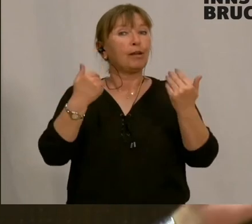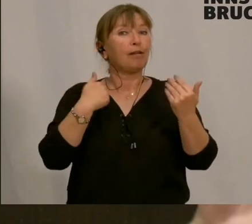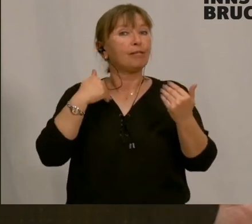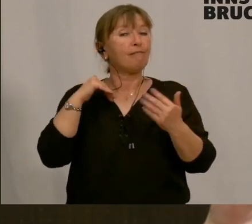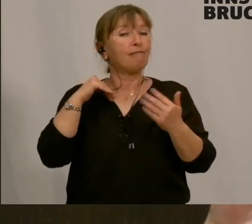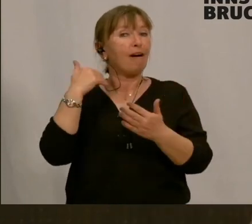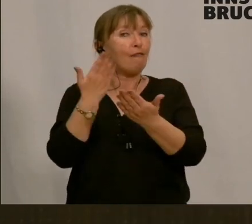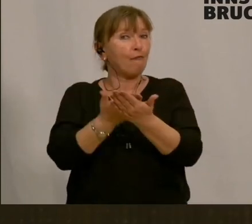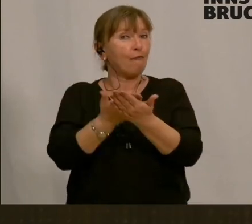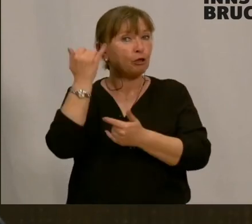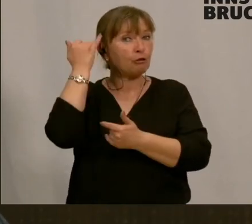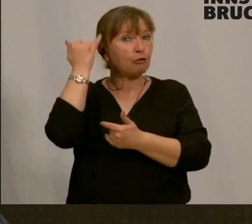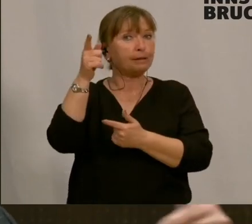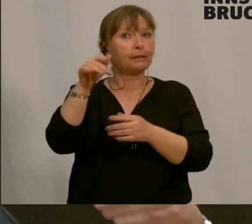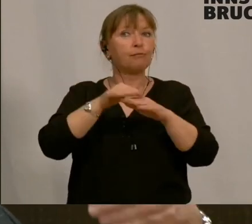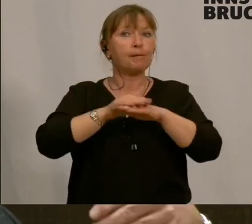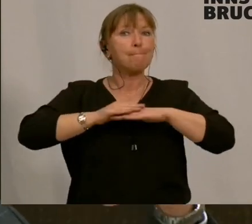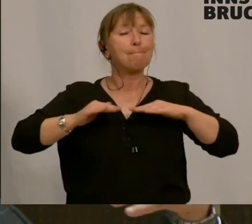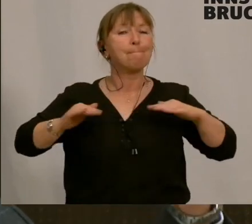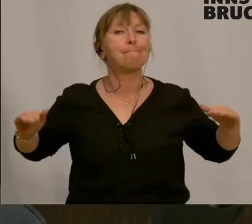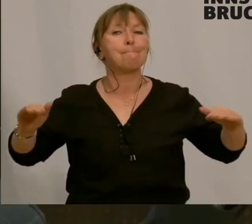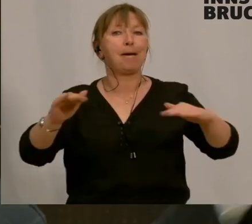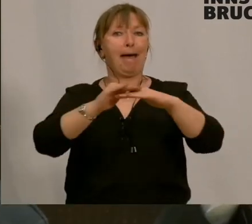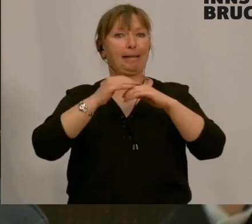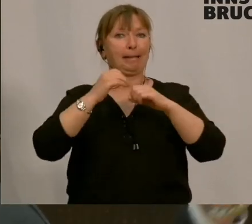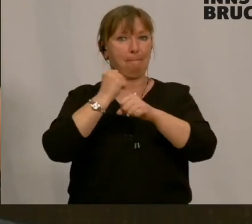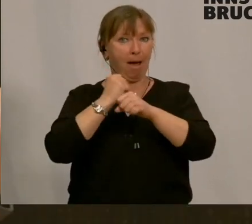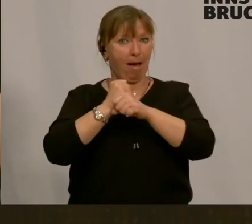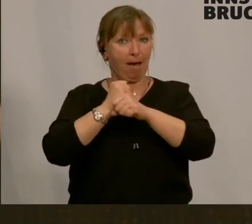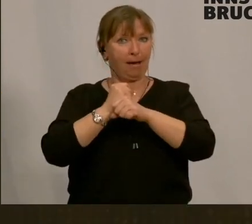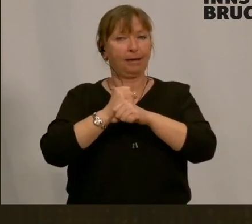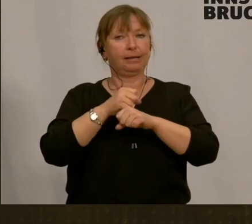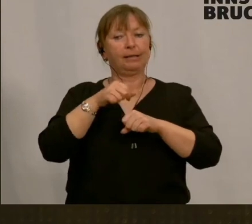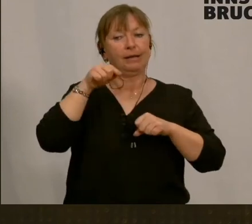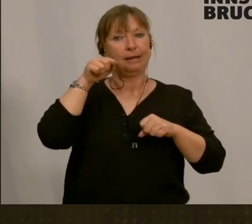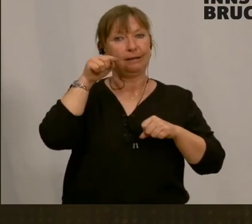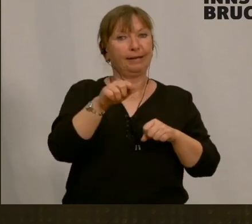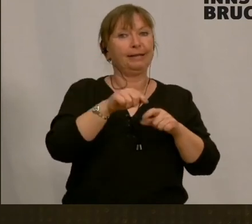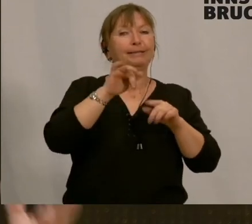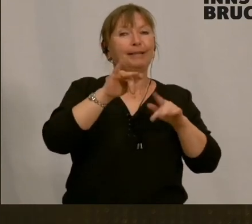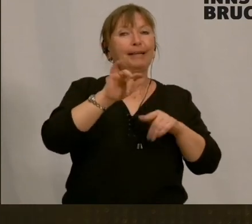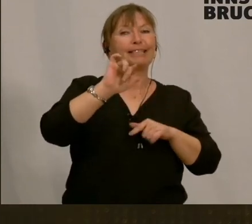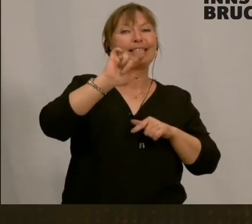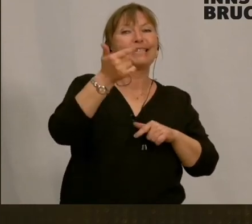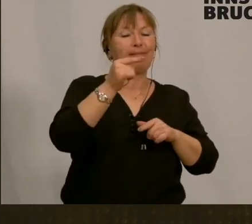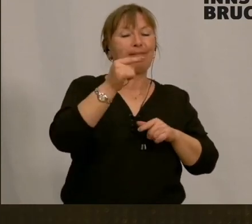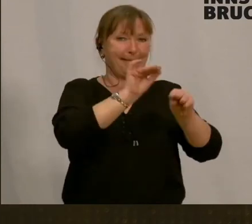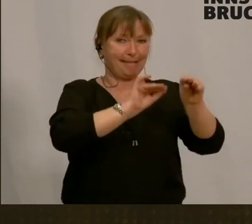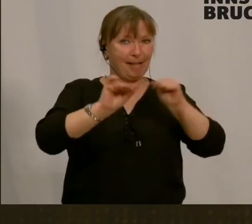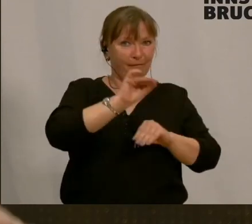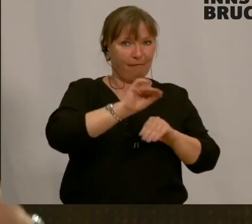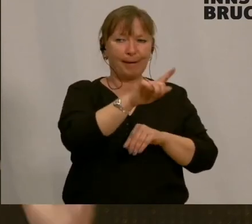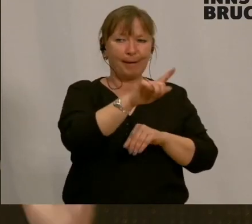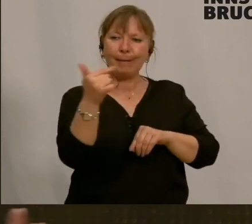auf breite Basis zu stellen, dass die auch mit dem, dort gibt es jetzt einen zweiten Verein, dass die gemeinsam dort ein